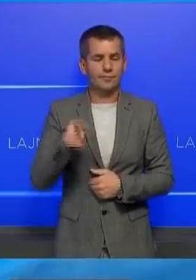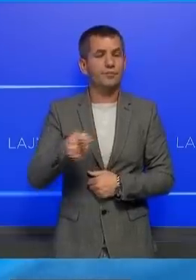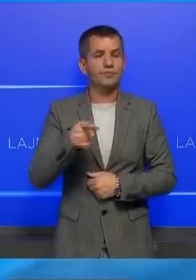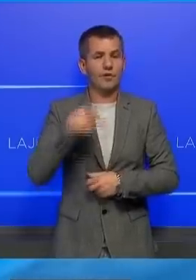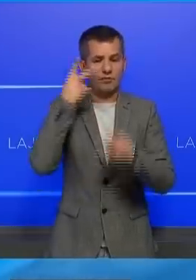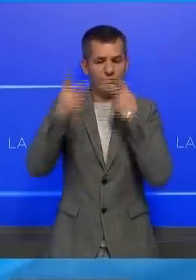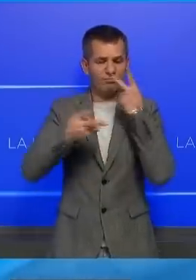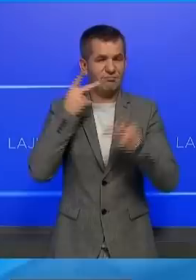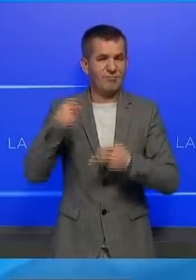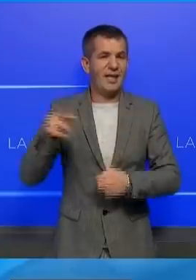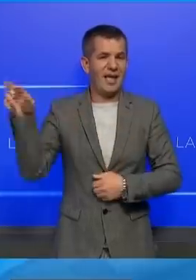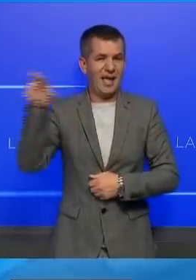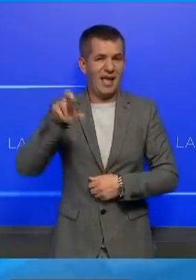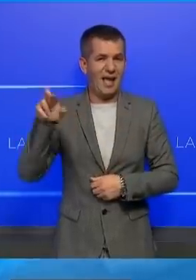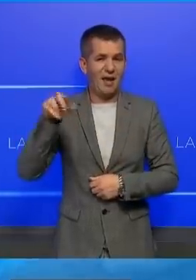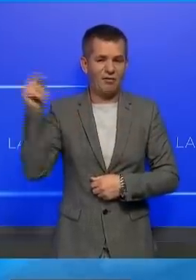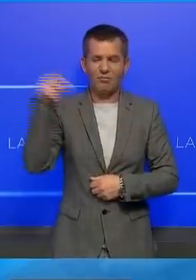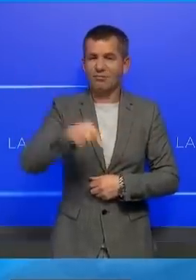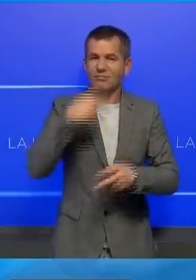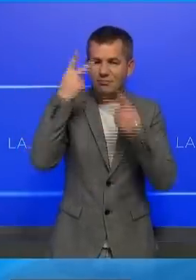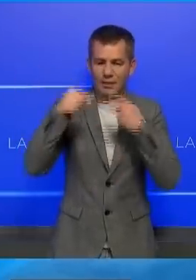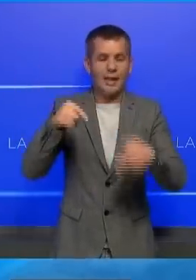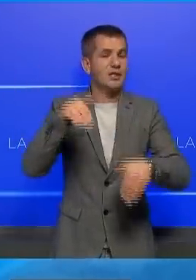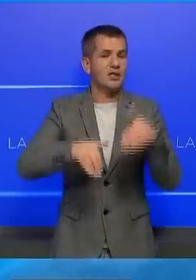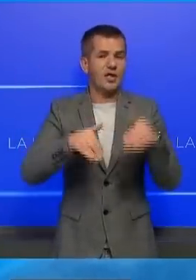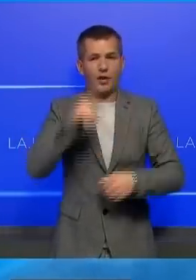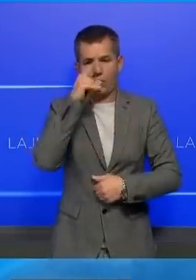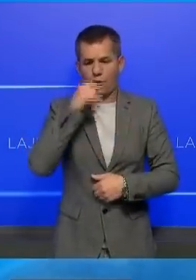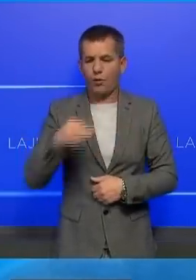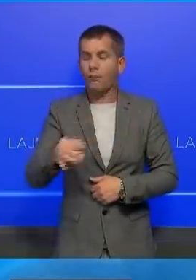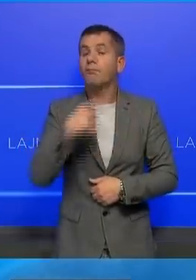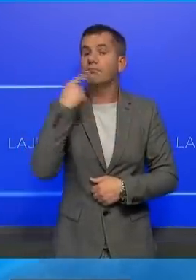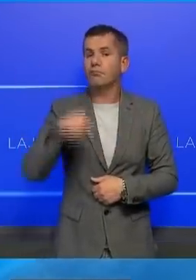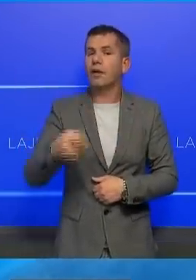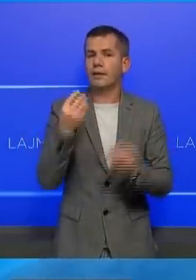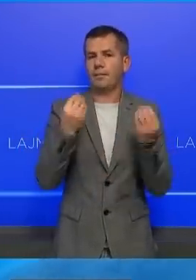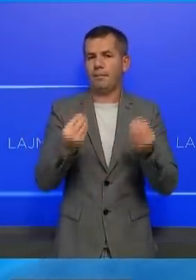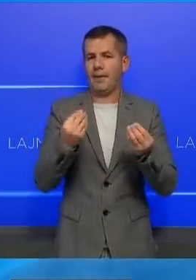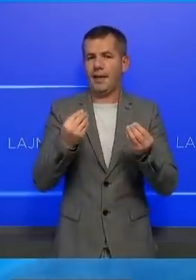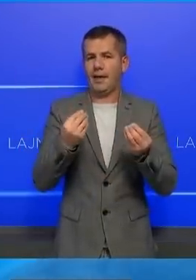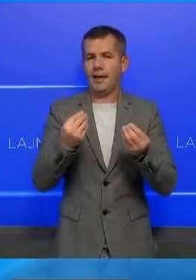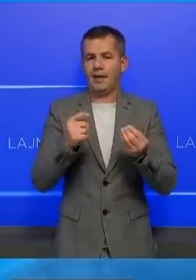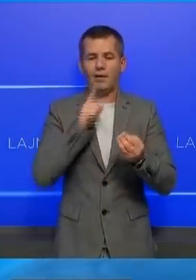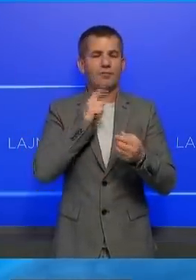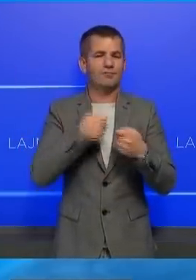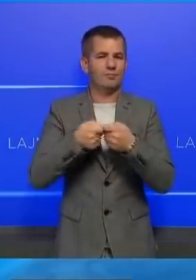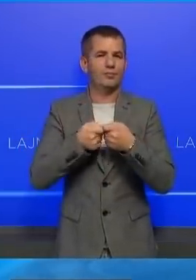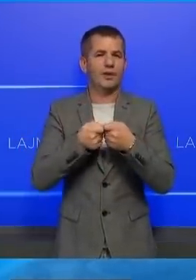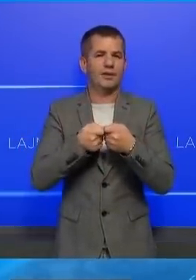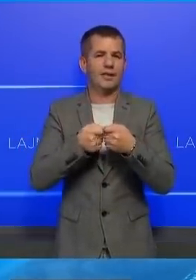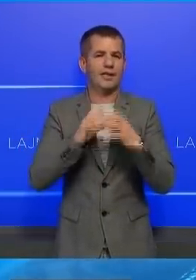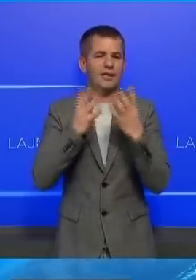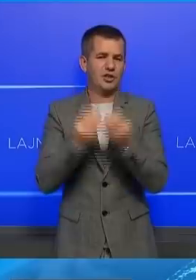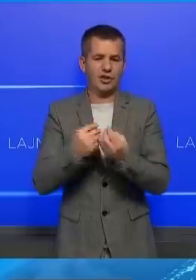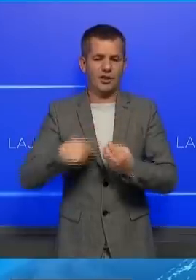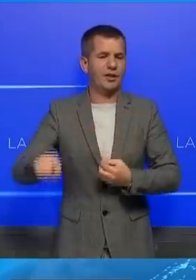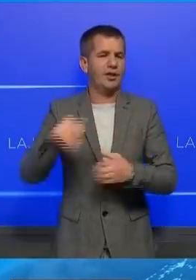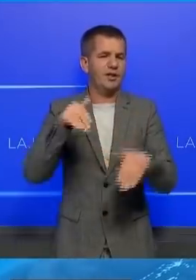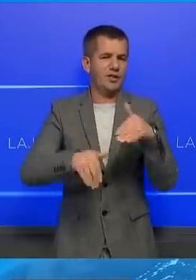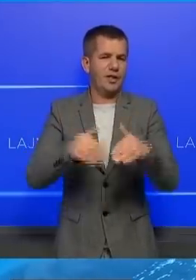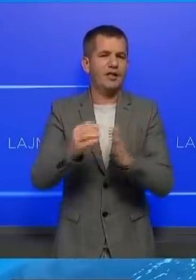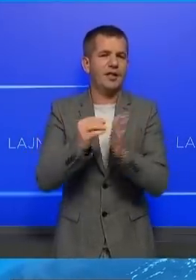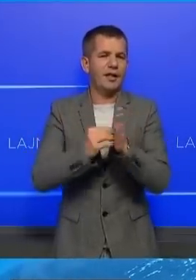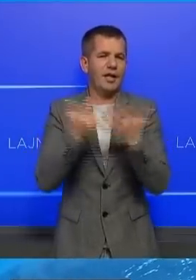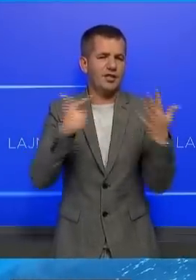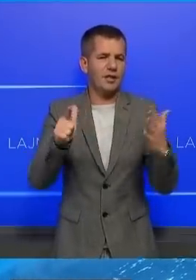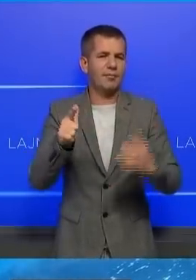për bërshgimin e zgjedeve nga bërshkimi Europian i ka cilësuar si të mirë organizuar a zgjede të datës 7